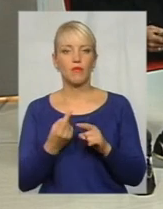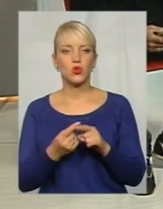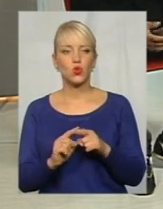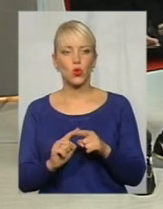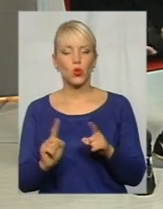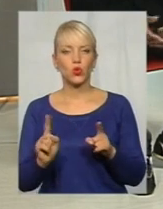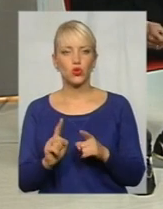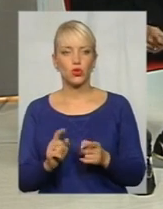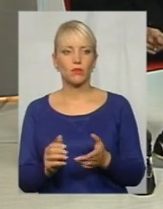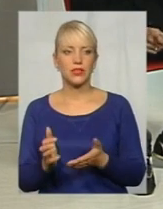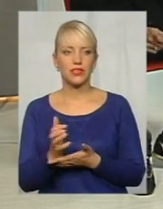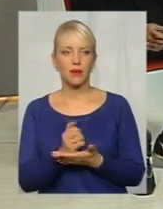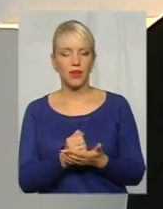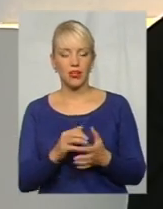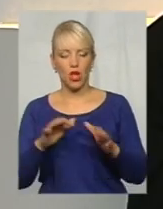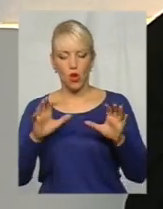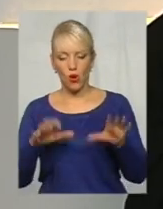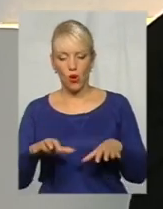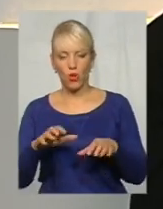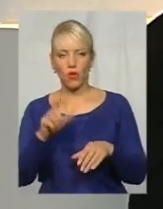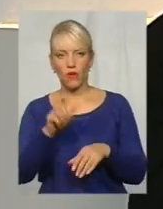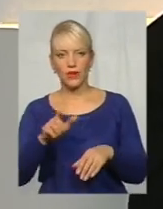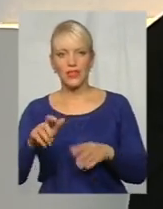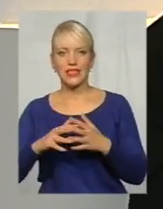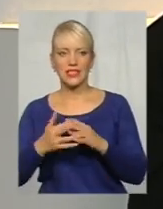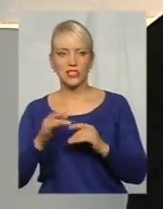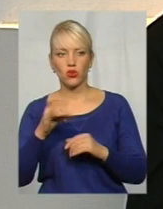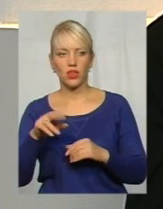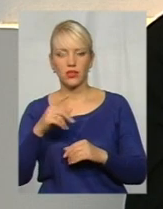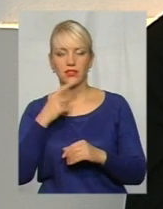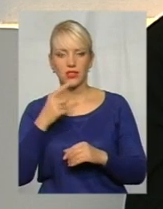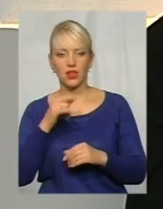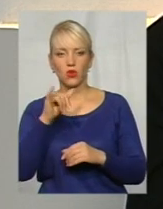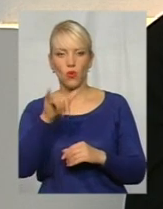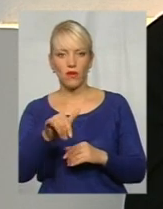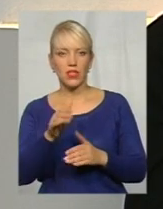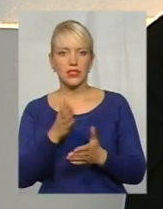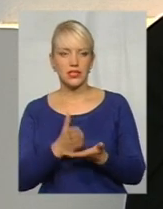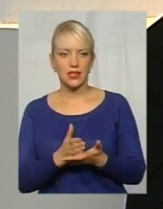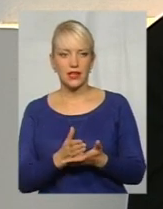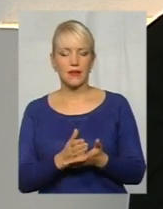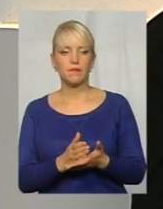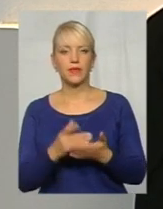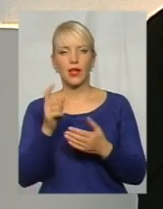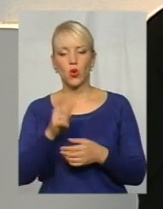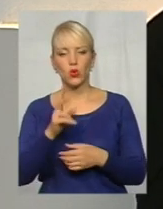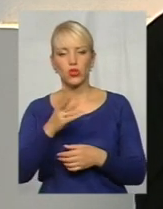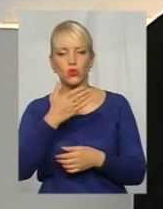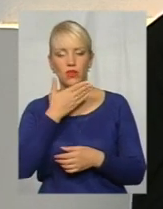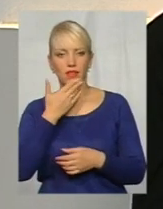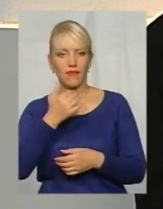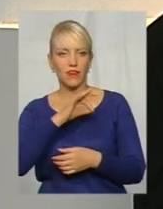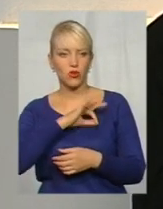зібрати, наприклад, голову сільрати, сказати хлопці, дивіться, у вас є, ну, там, певні люди, які ще не використали